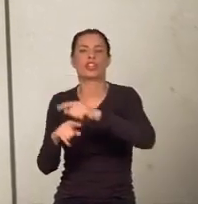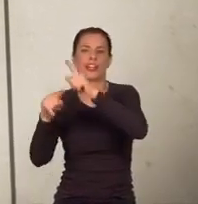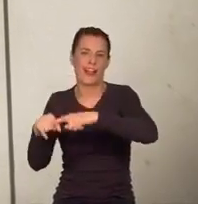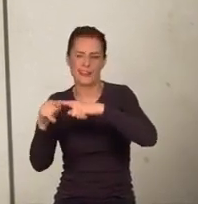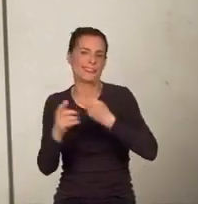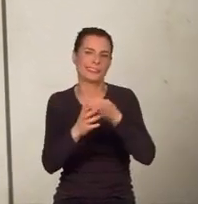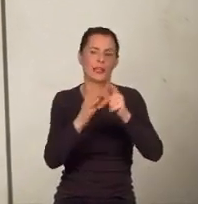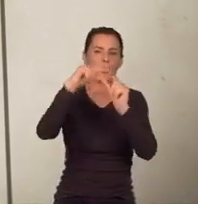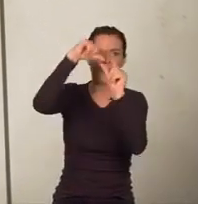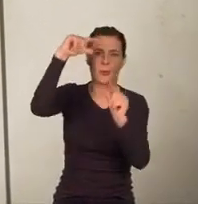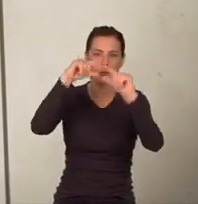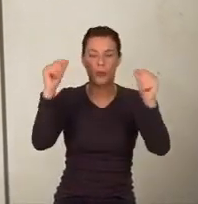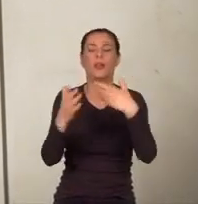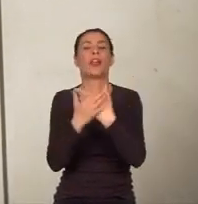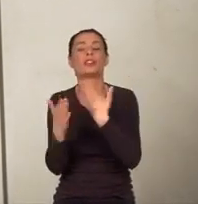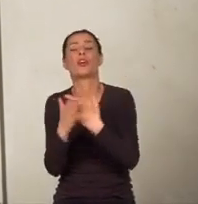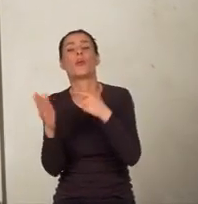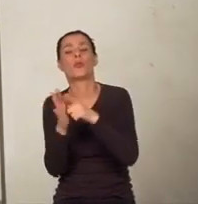ale także z przyczyn finansowych.